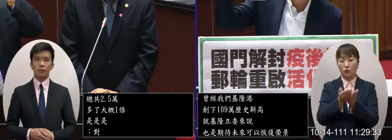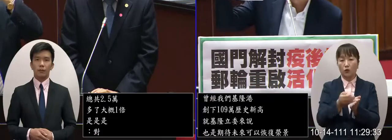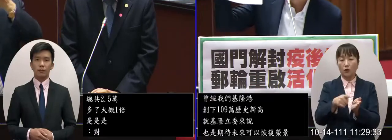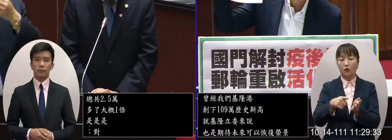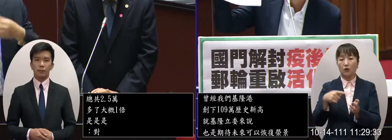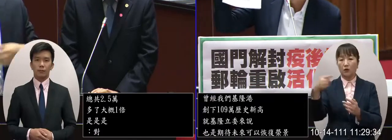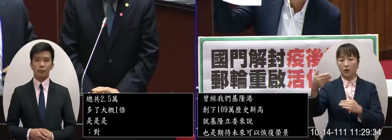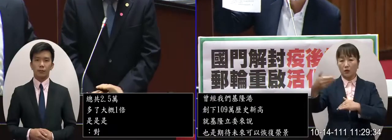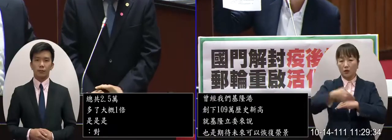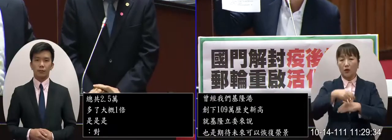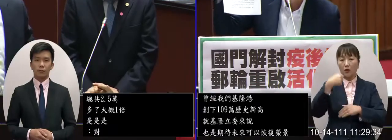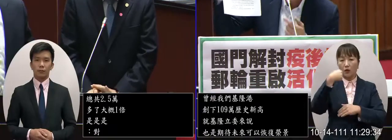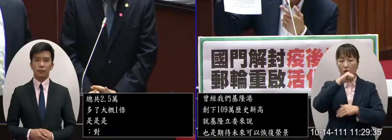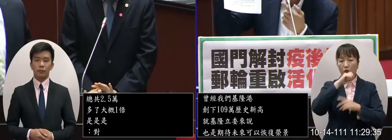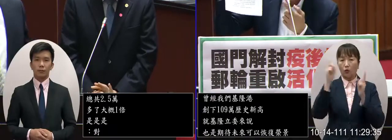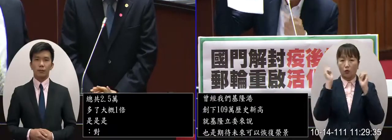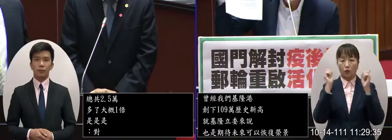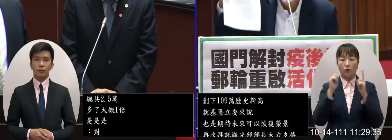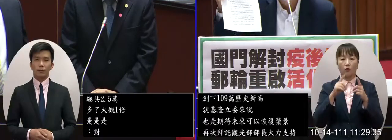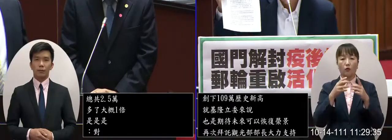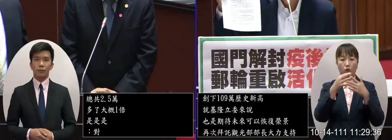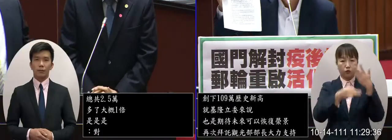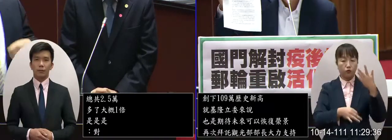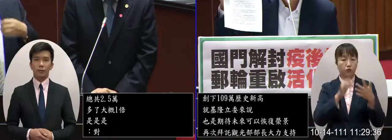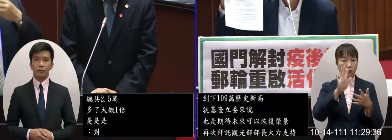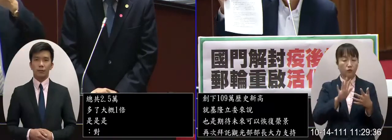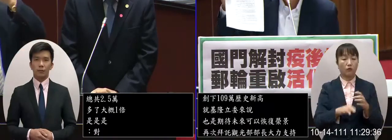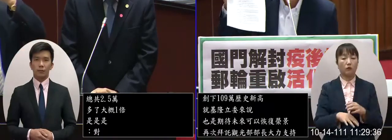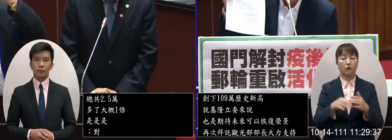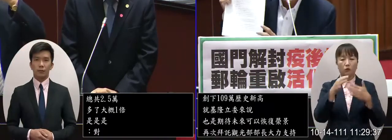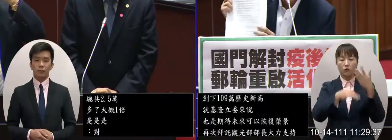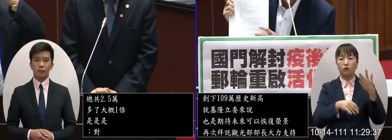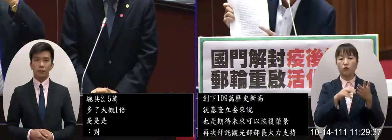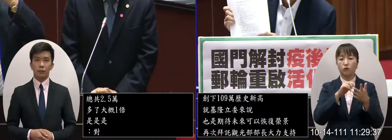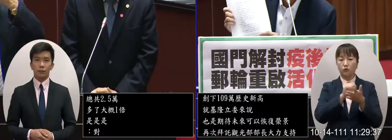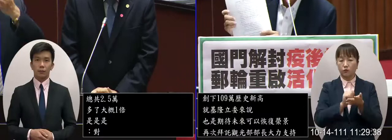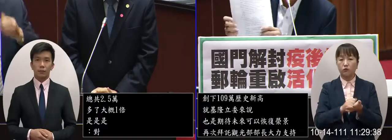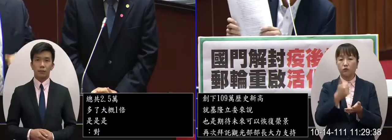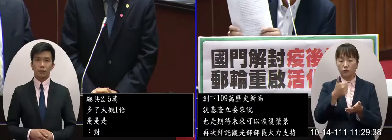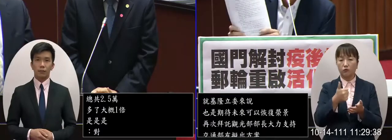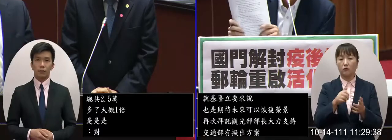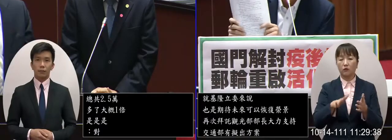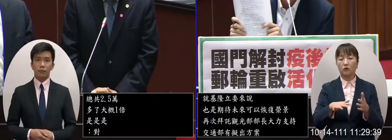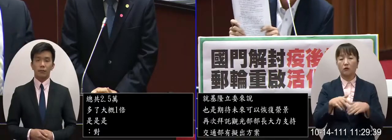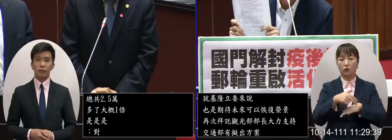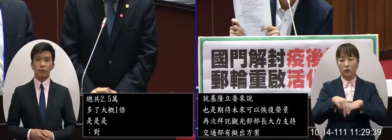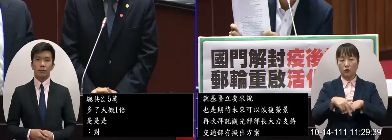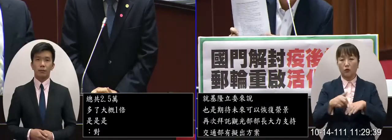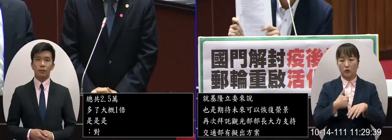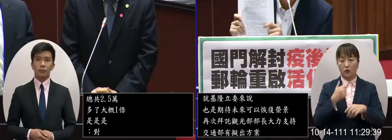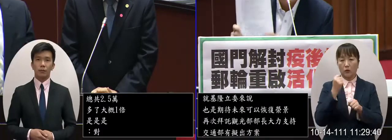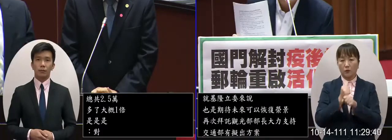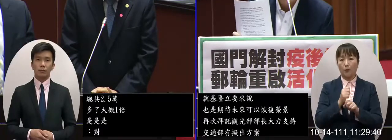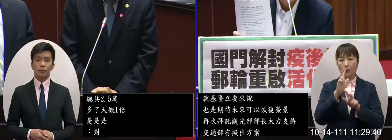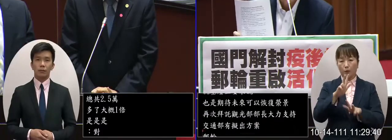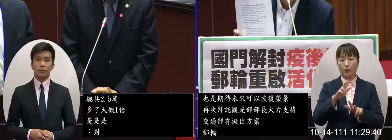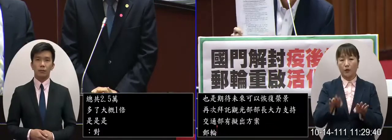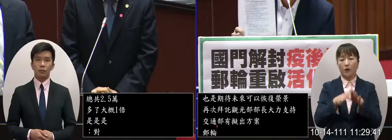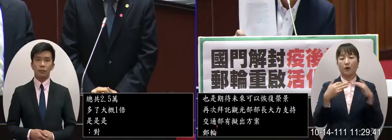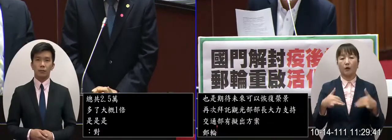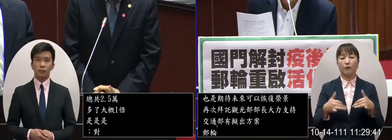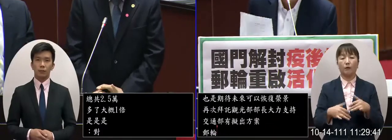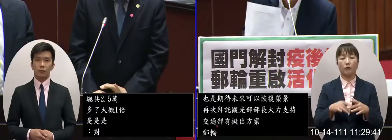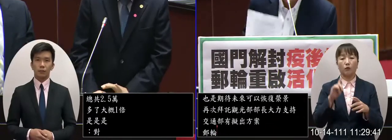外郵輪來台的旅客講出要點要點很好但是我要跟院長講的就是說到目前為止還沒真正的落實跟執行